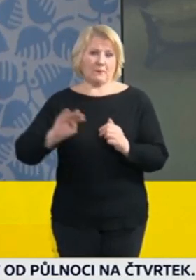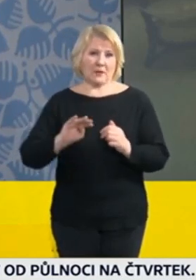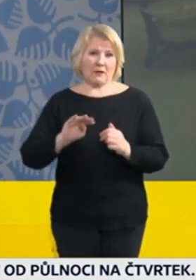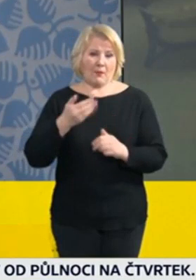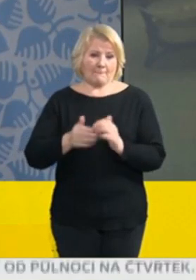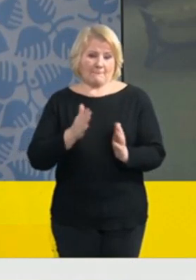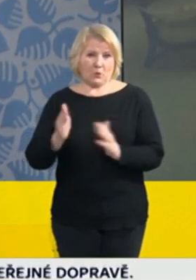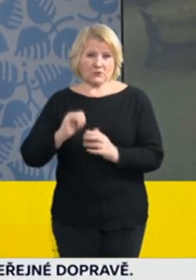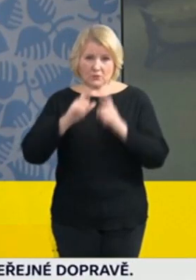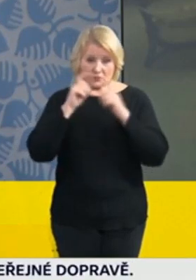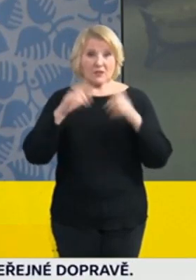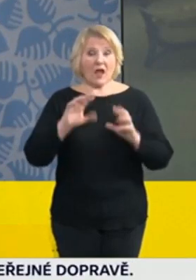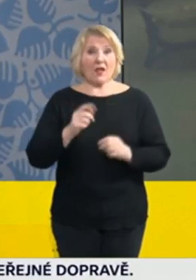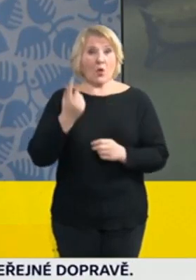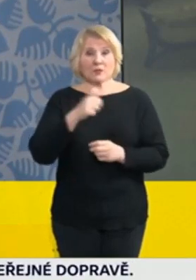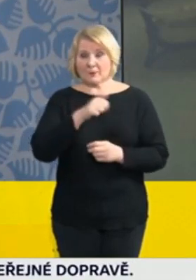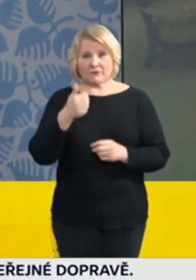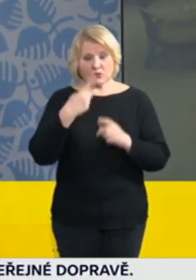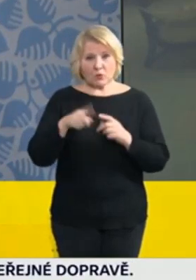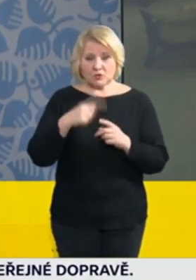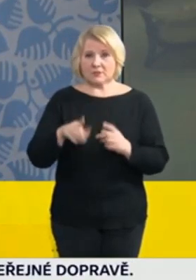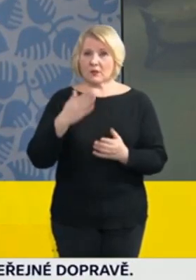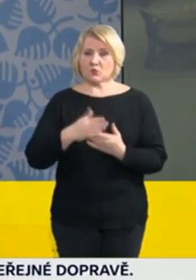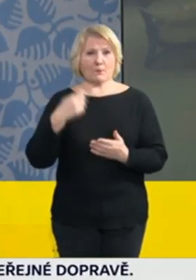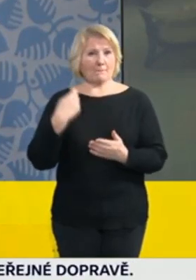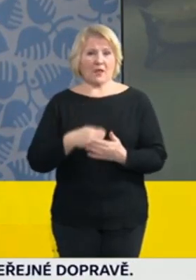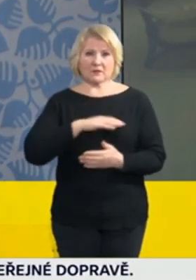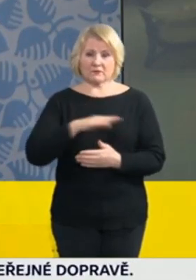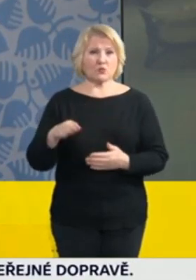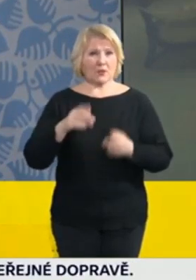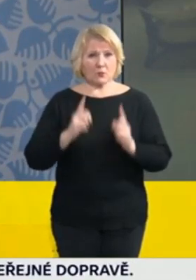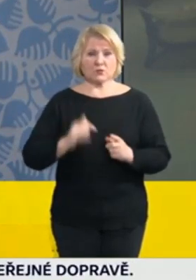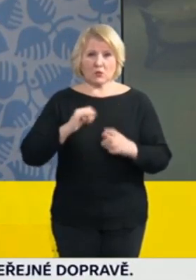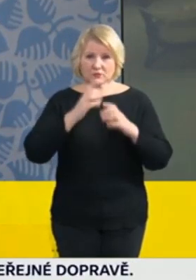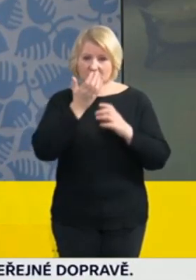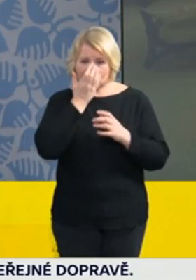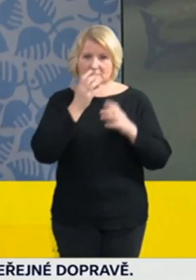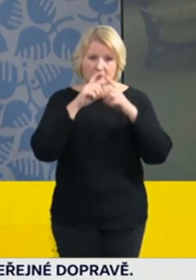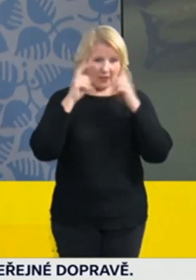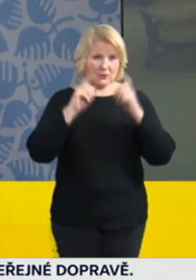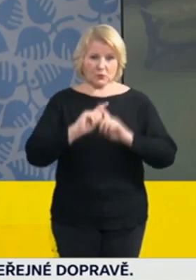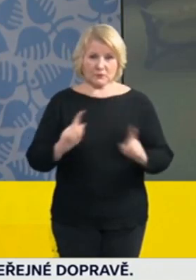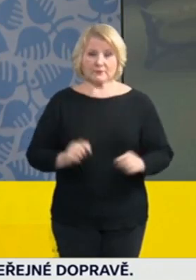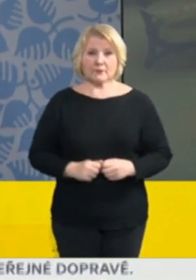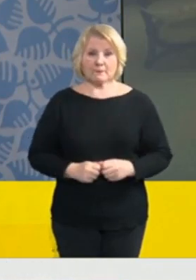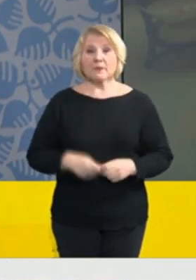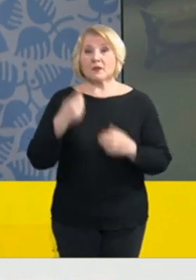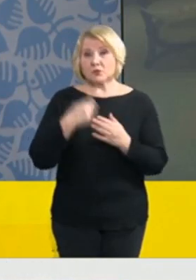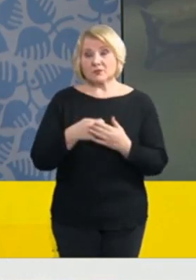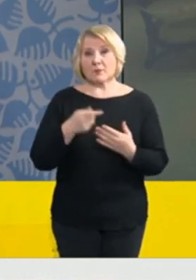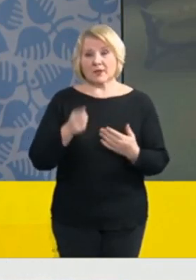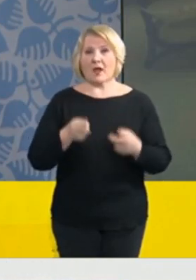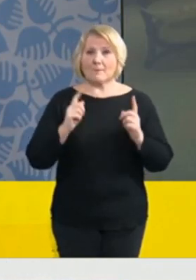března bude tato povinnost platit jednoznačně. Jinými slovy to znamená, že bude potřeba nosit